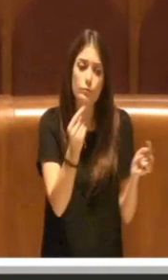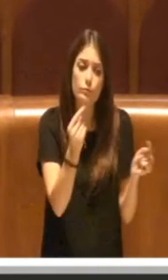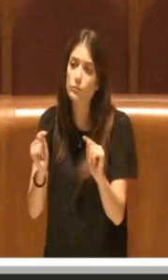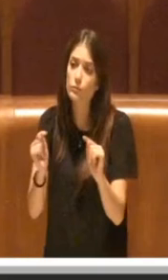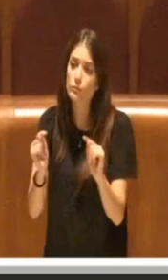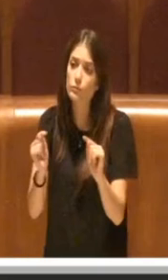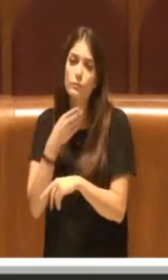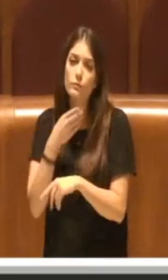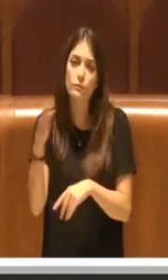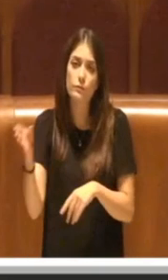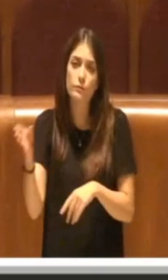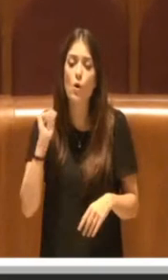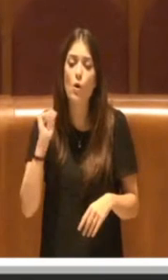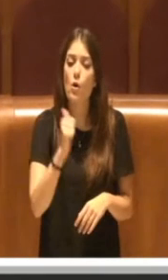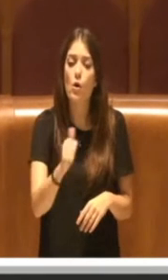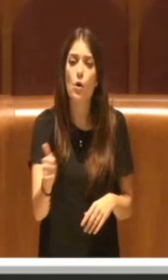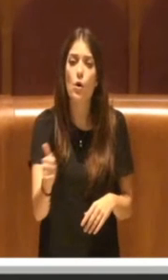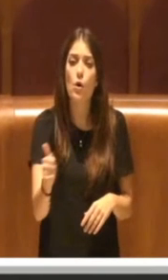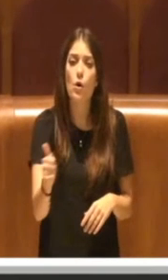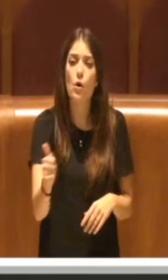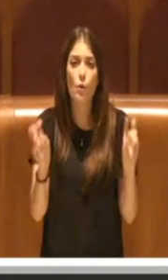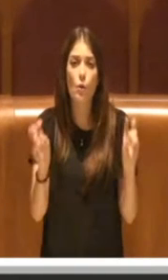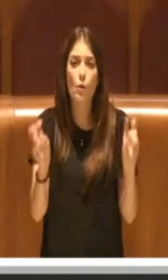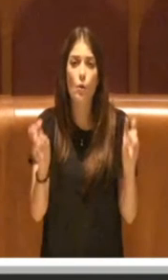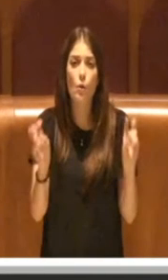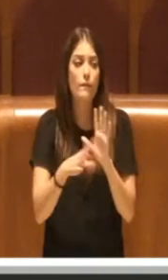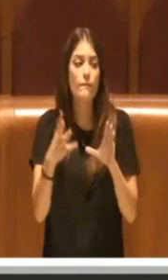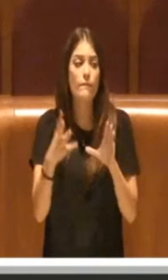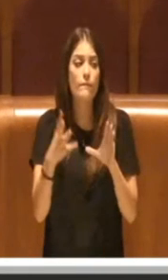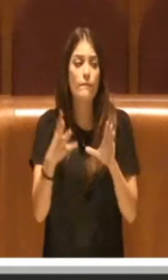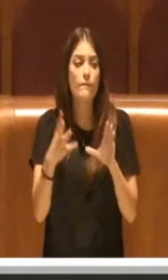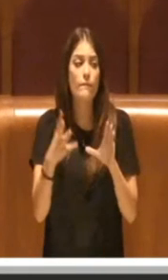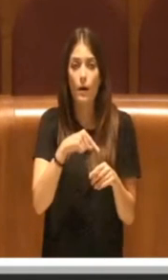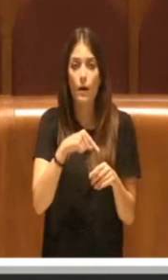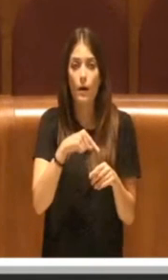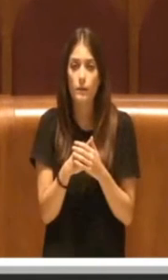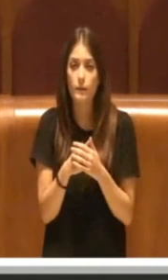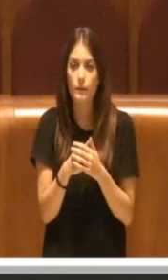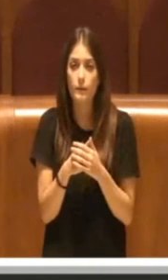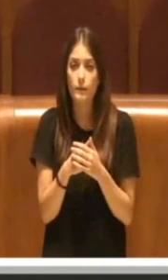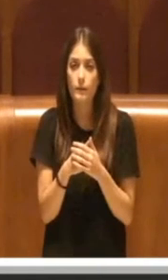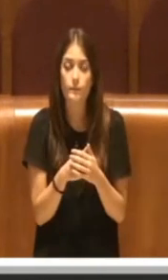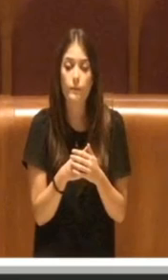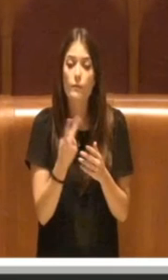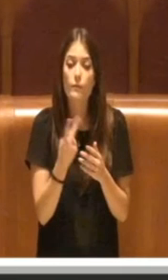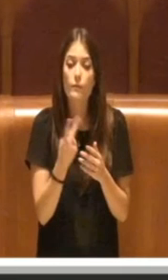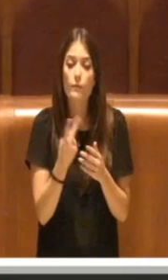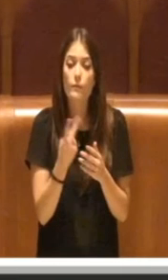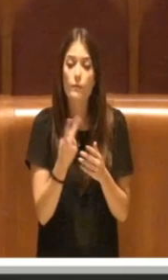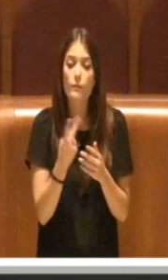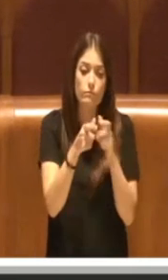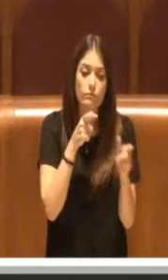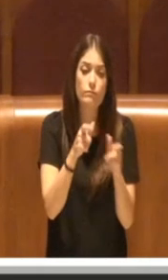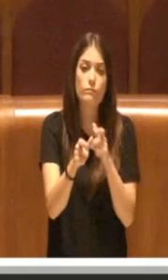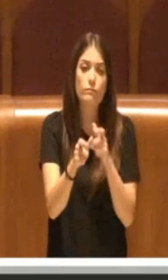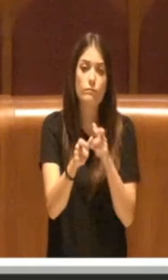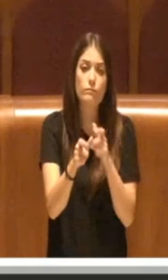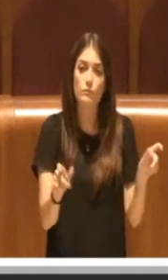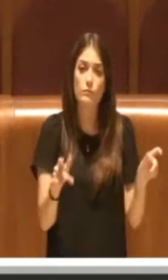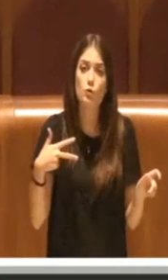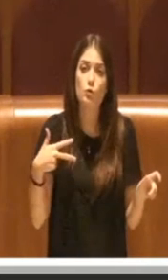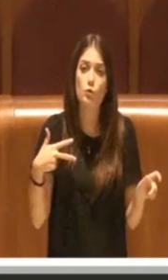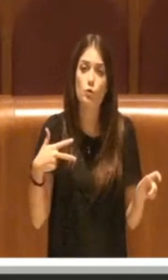argomento che poi è stato toccato da questo piano sociale, di aver interlocuito con le parti sociali, aver interlocuito